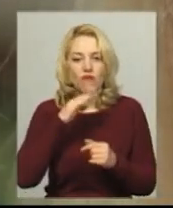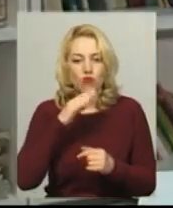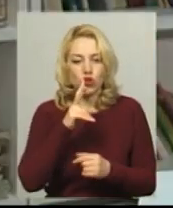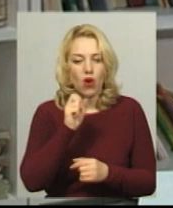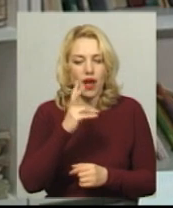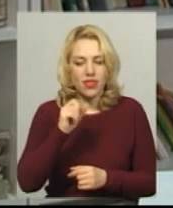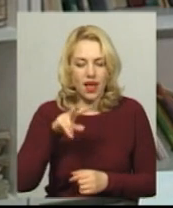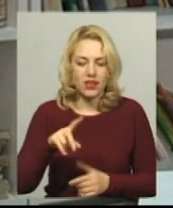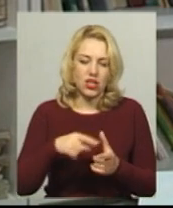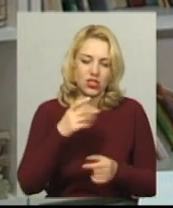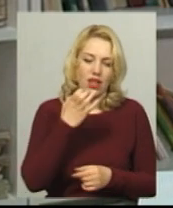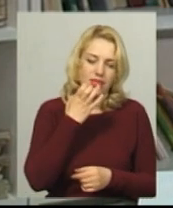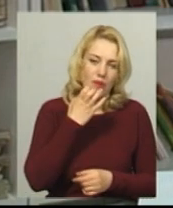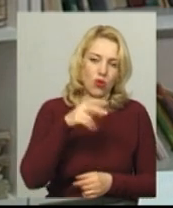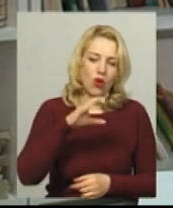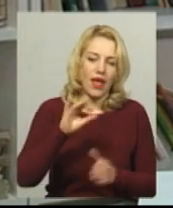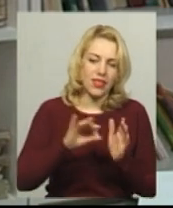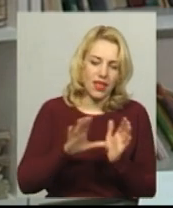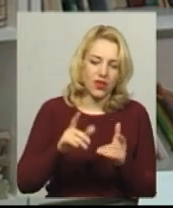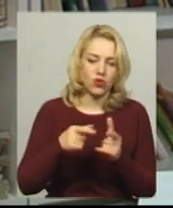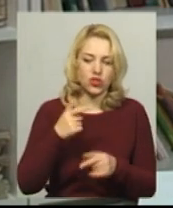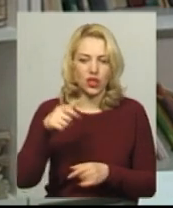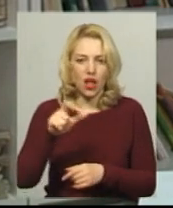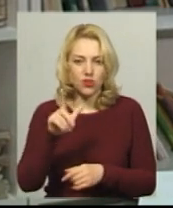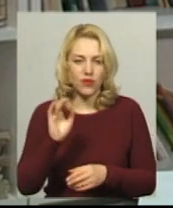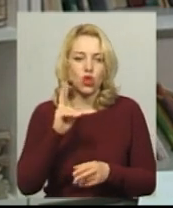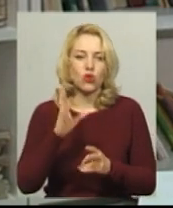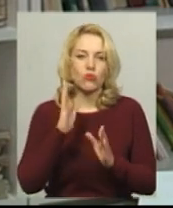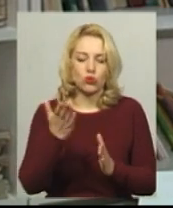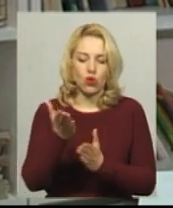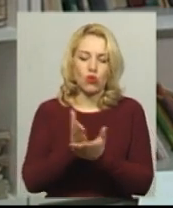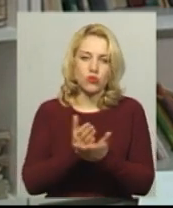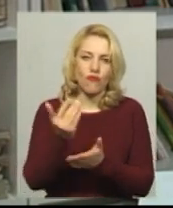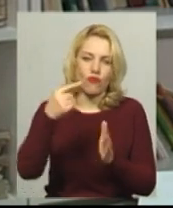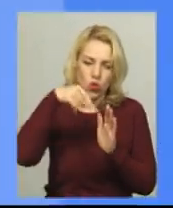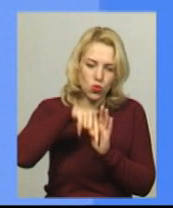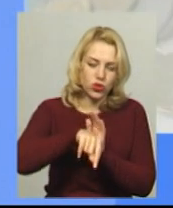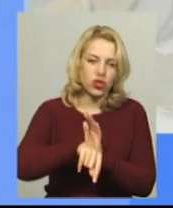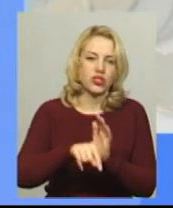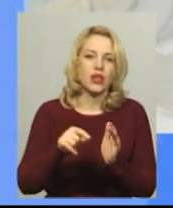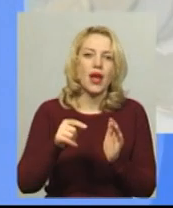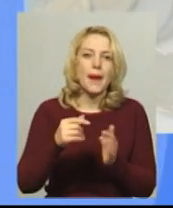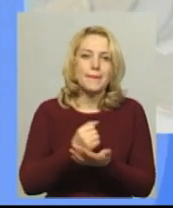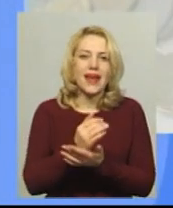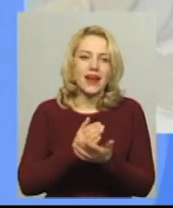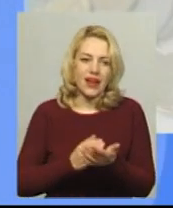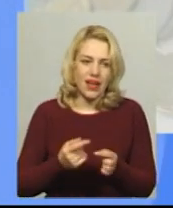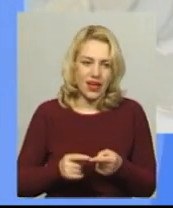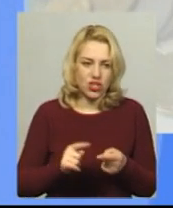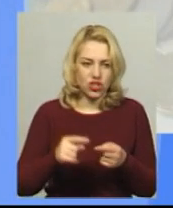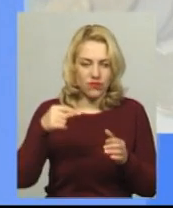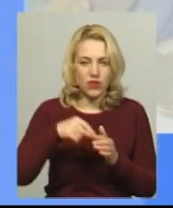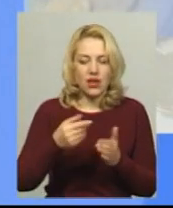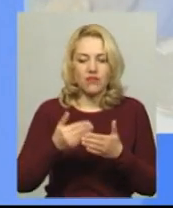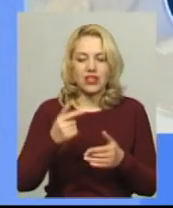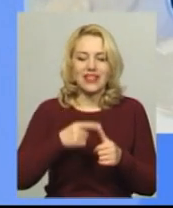теплоенерго, чи газовики, чи хтось інший буде обслуговувати їхні внутрішньобудинкові мережі. Договір із постачальником послуг від